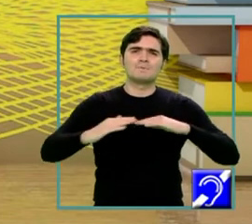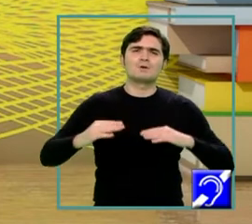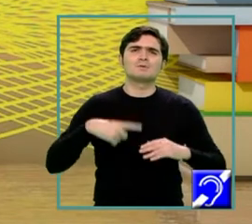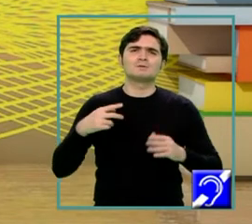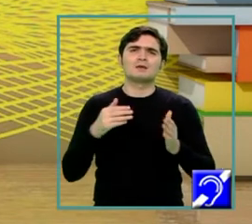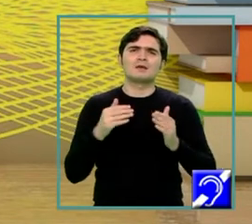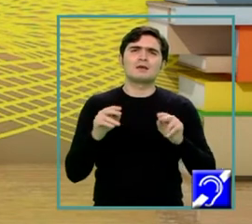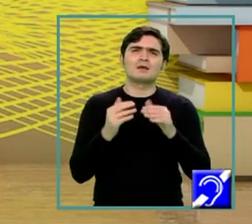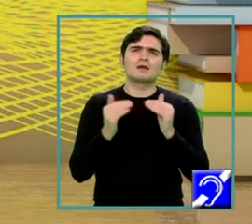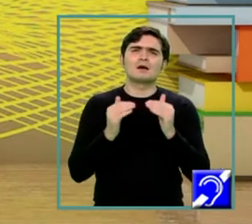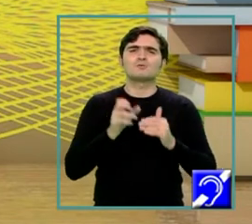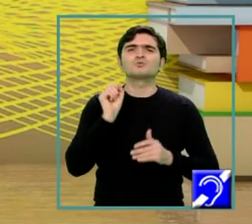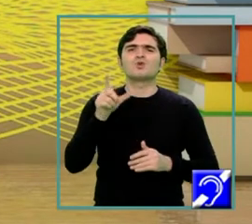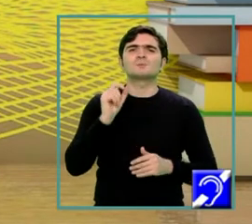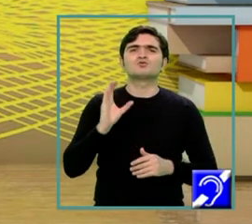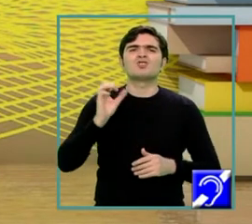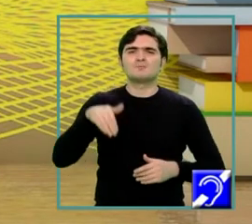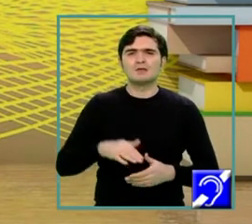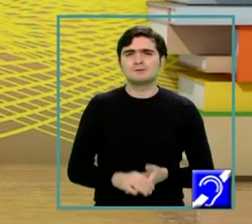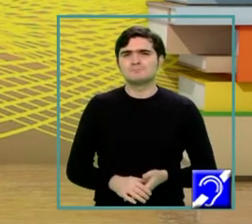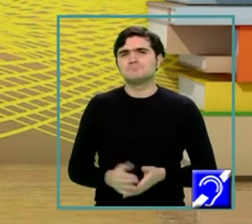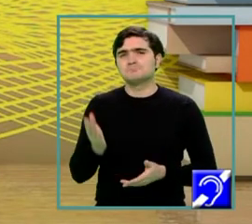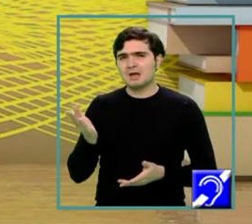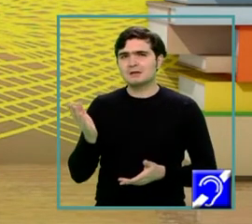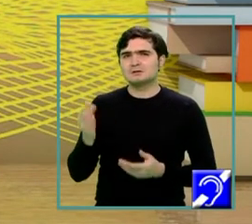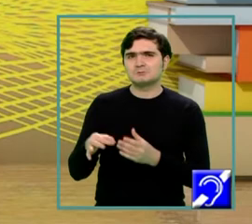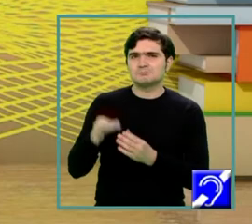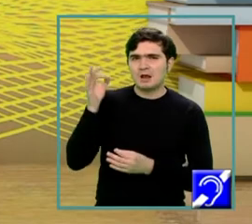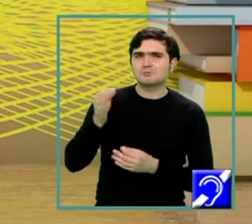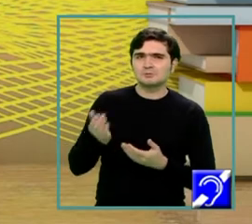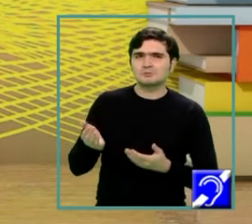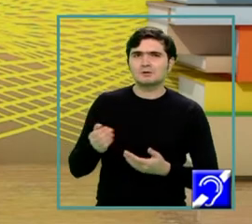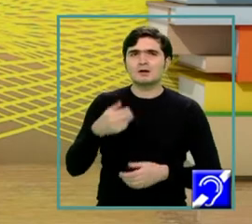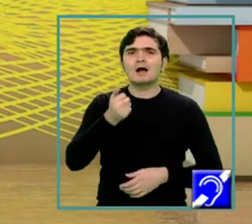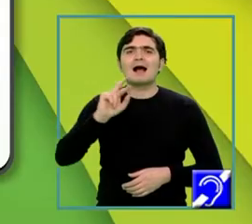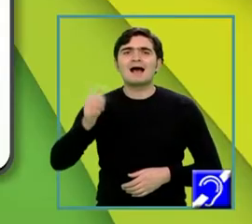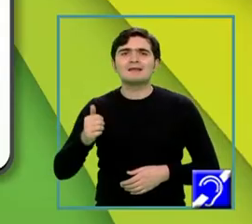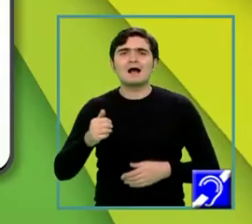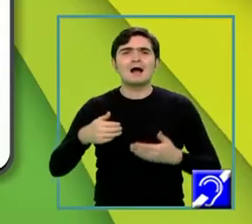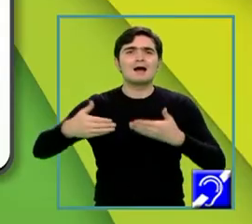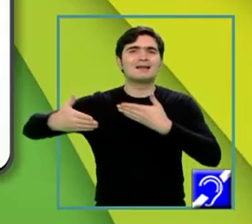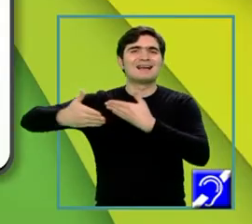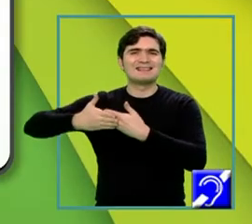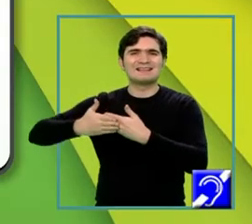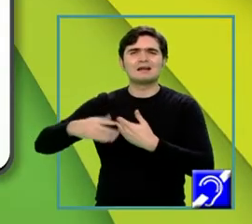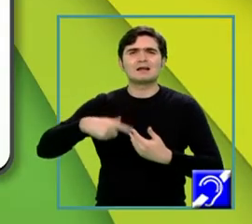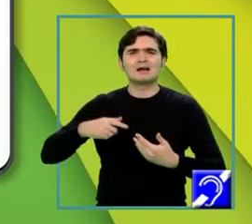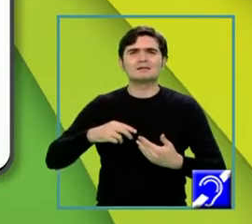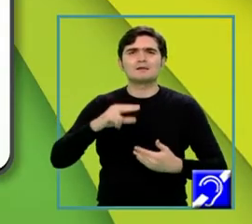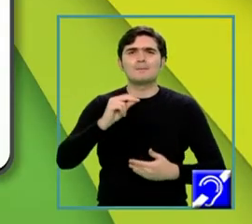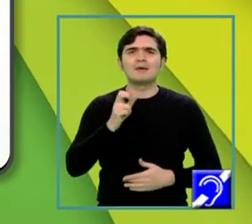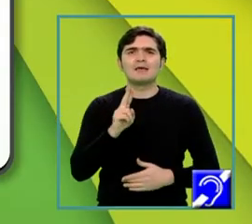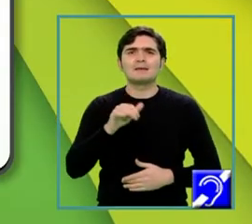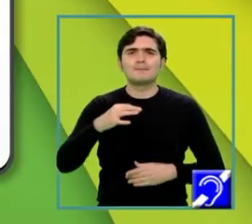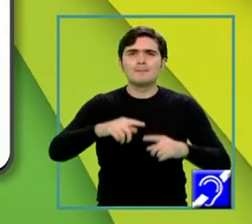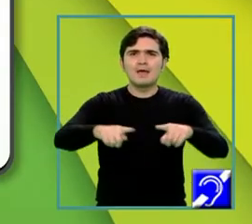departe cu 12 centimetri. rezultă de aici că area laterală, care este, de fapt, perimetrul bazei ori apotema